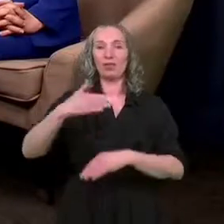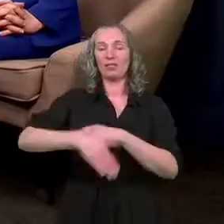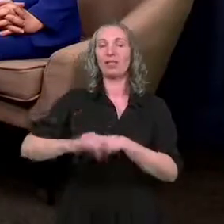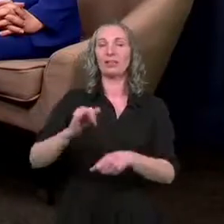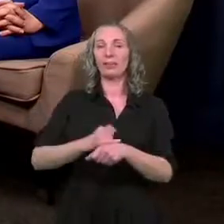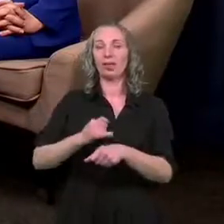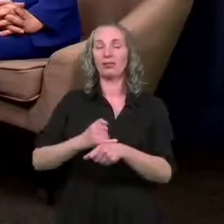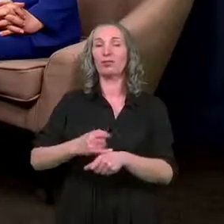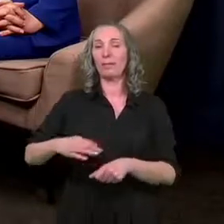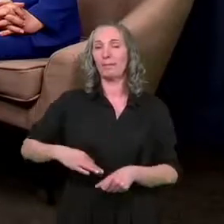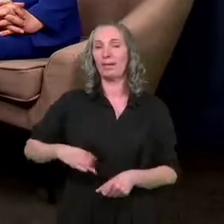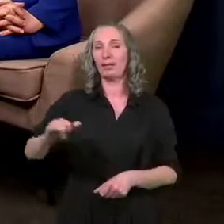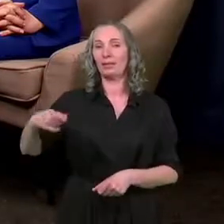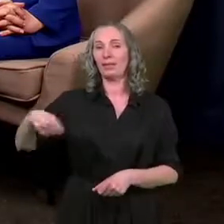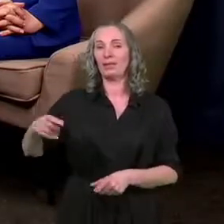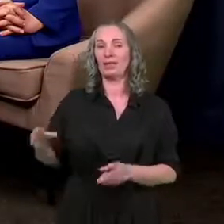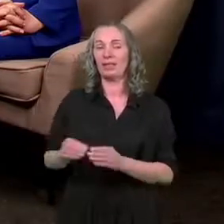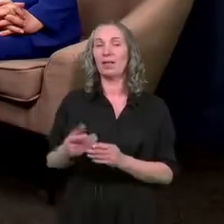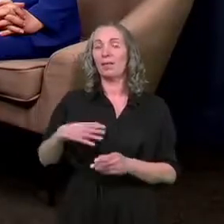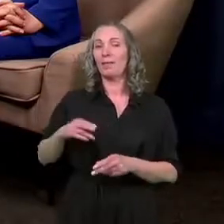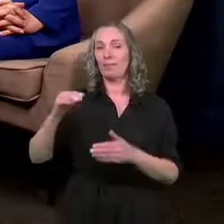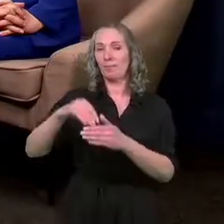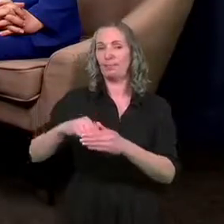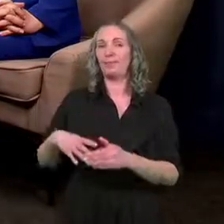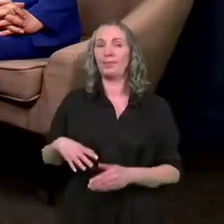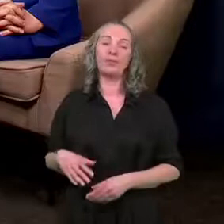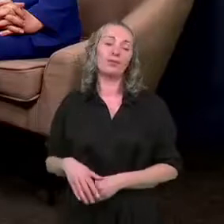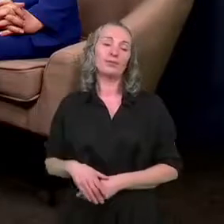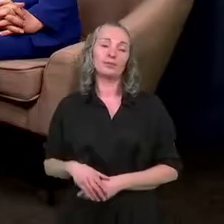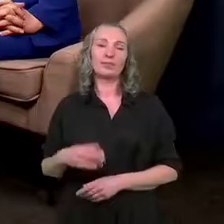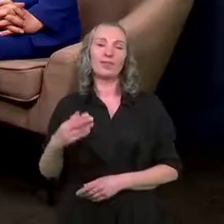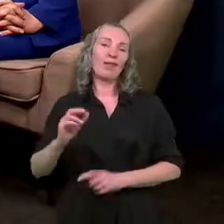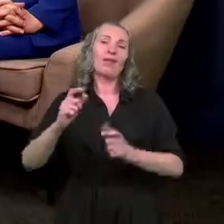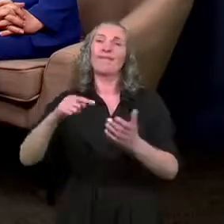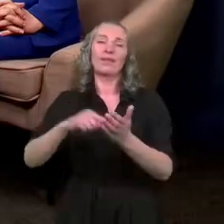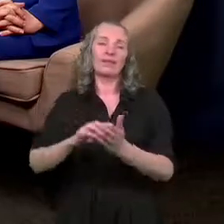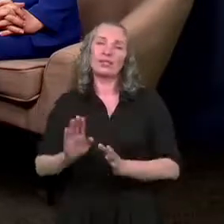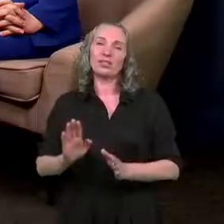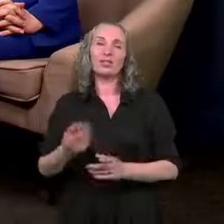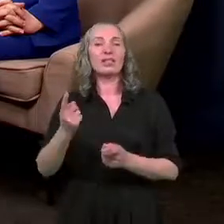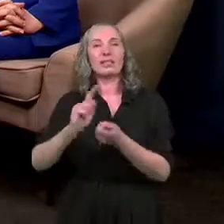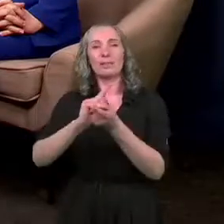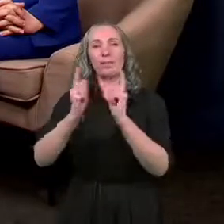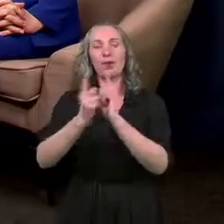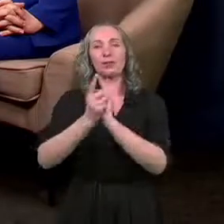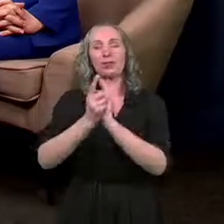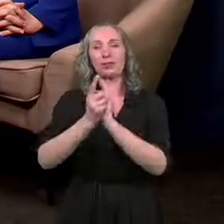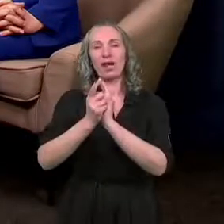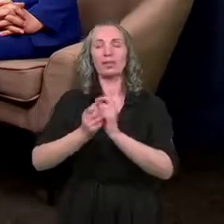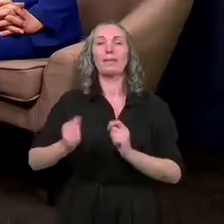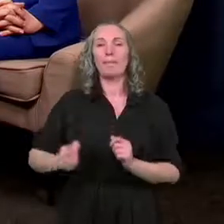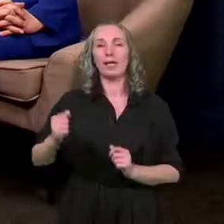z Panią Prezydentem właśnie uczestniczyliśmy w takim, no właściwie nie wydarzeniu, ale na spotkaniu z Marszałkiem